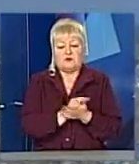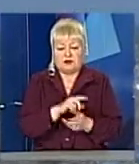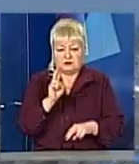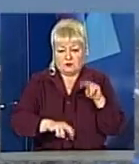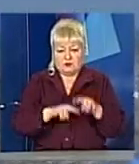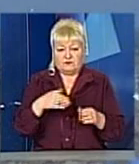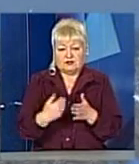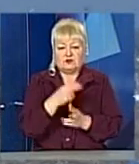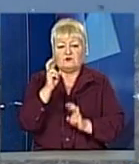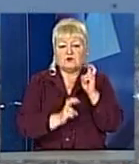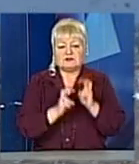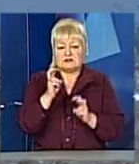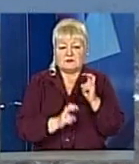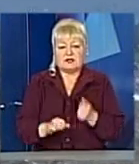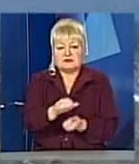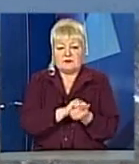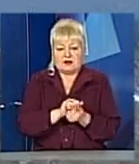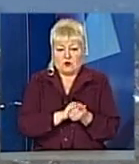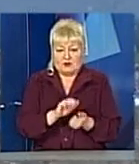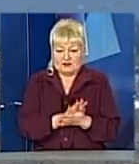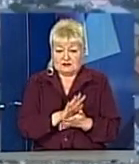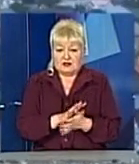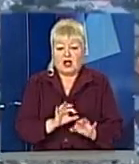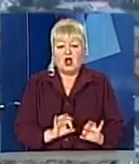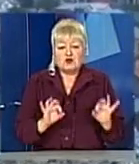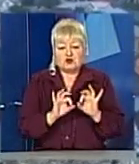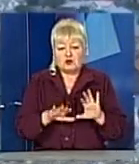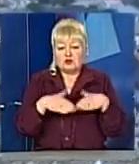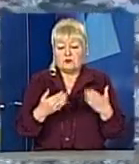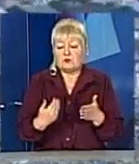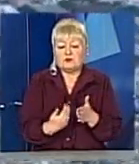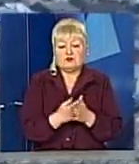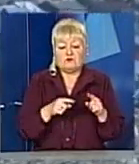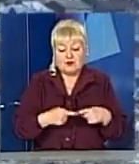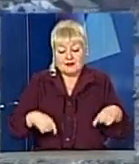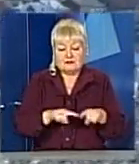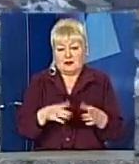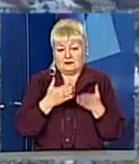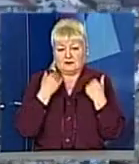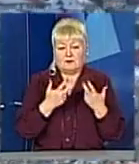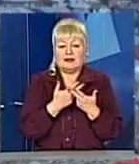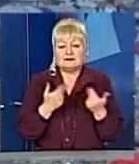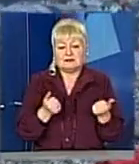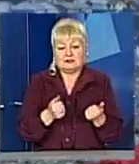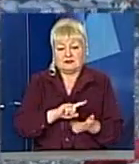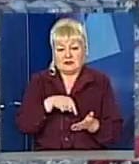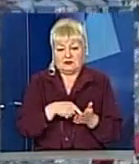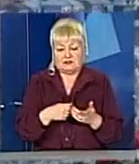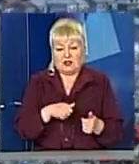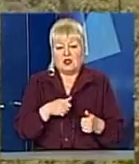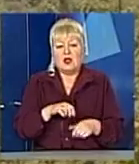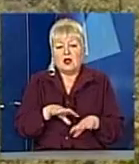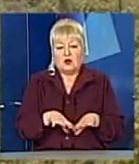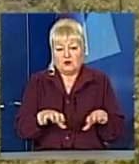будівництво нового заводу з глибиної переробки сміття. Однак жодної пропозиції щодо нової ділянки немає, зізнається міський голова. Ірина